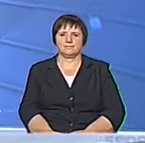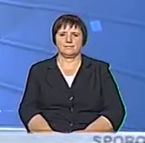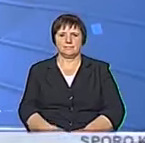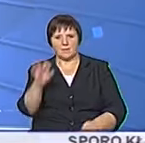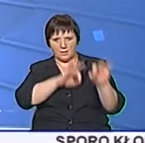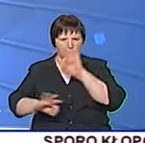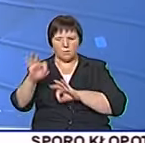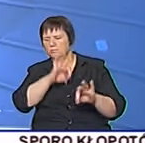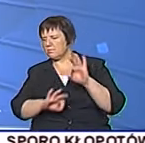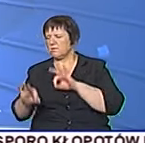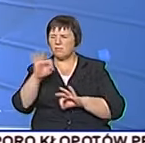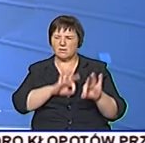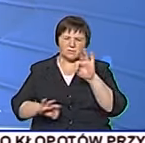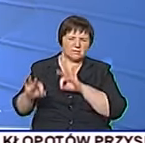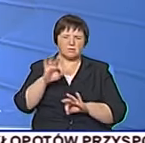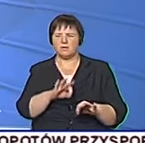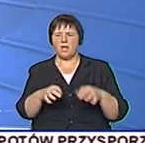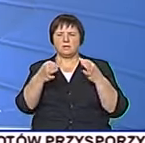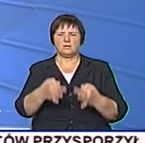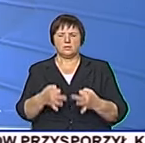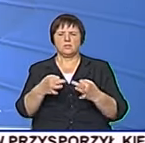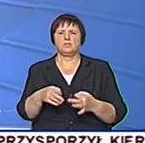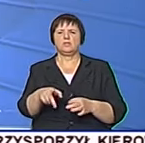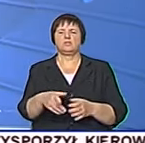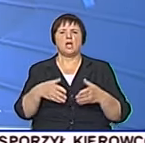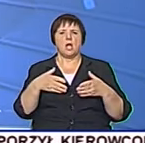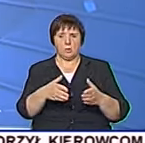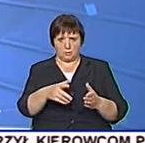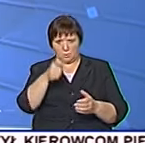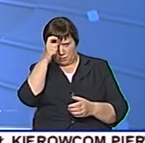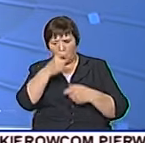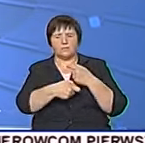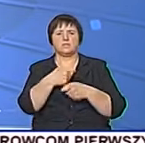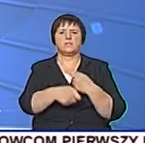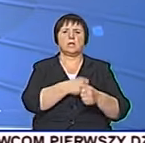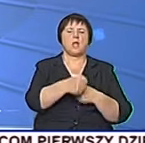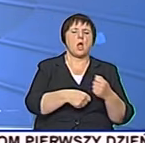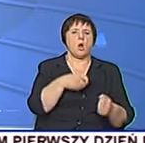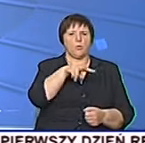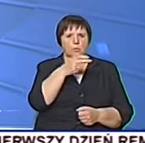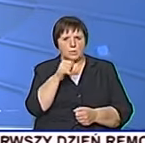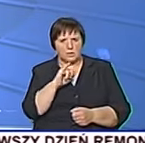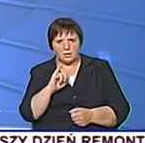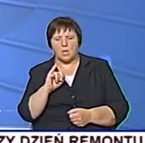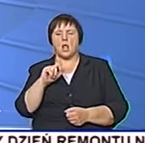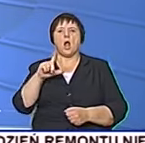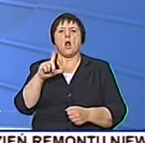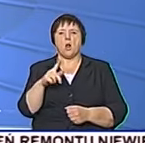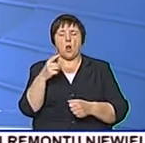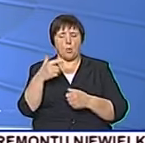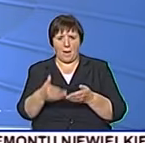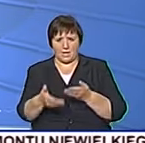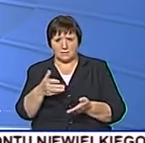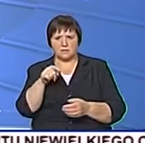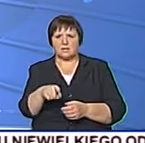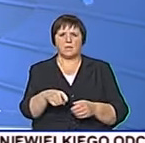Remonty, remonty, remonty. Dziś drogowcy wzięli się za niewielki odcinek Alei Unii Lubelskiej i okazało się, że na kierowców czeka wiele